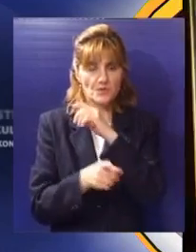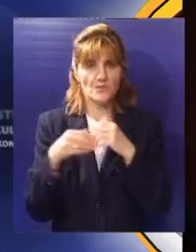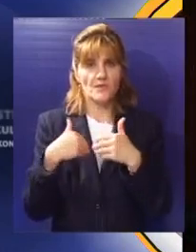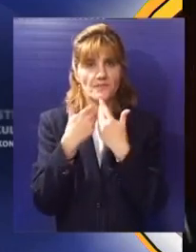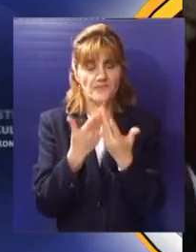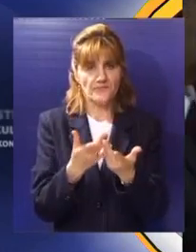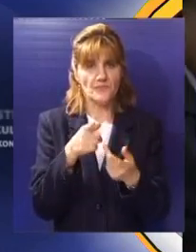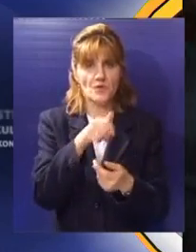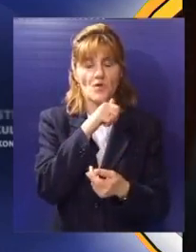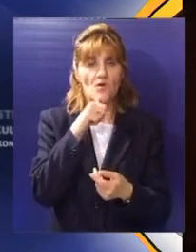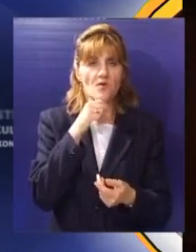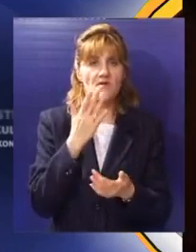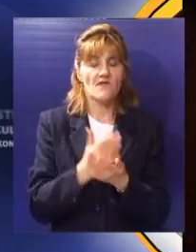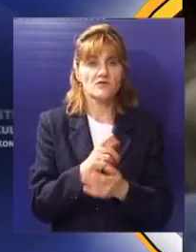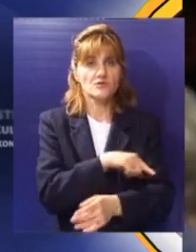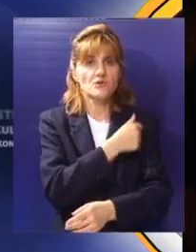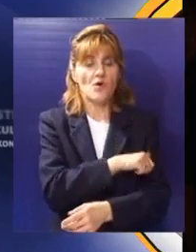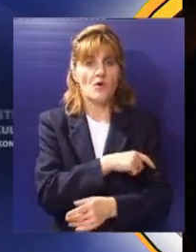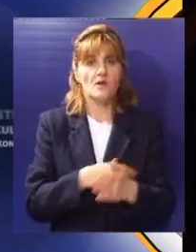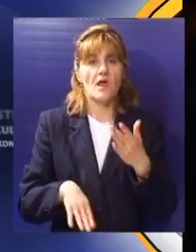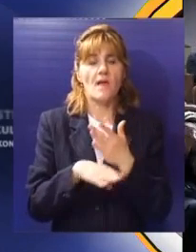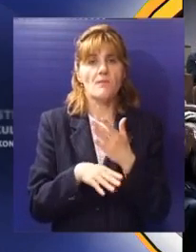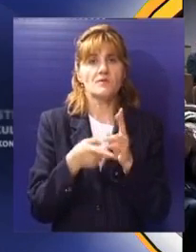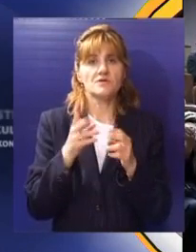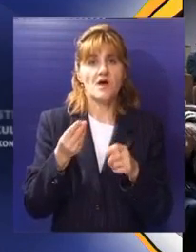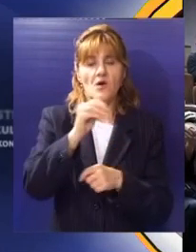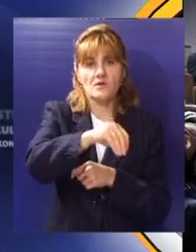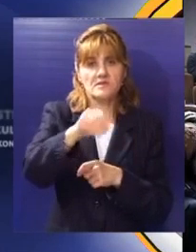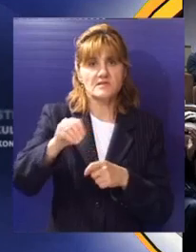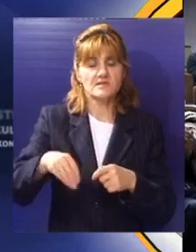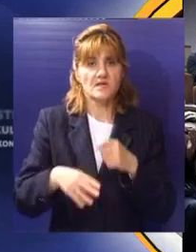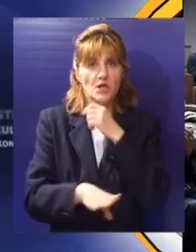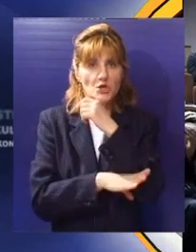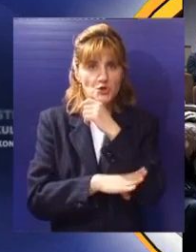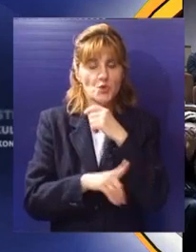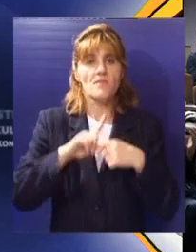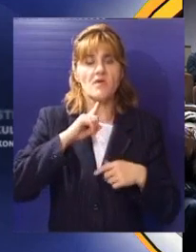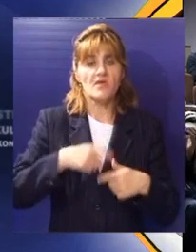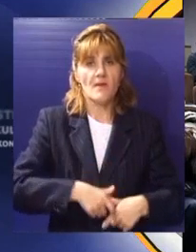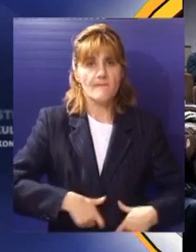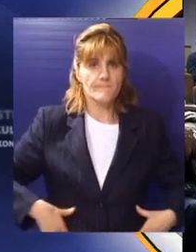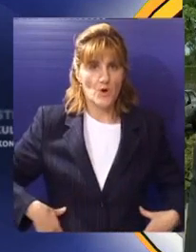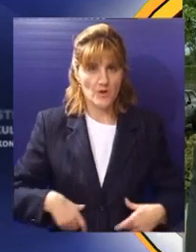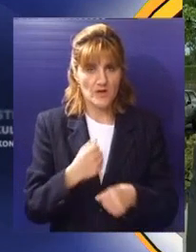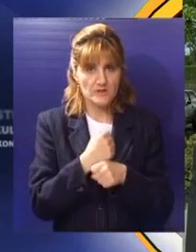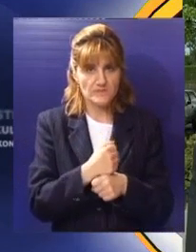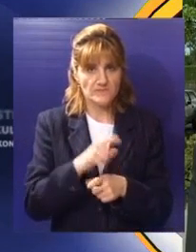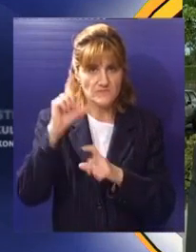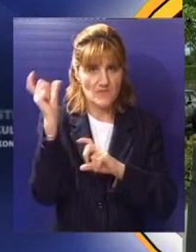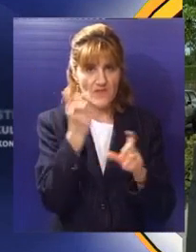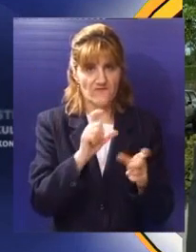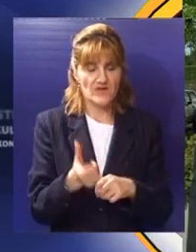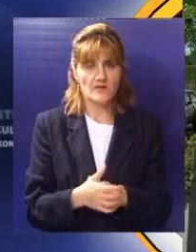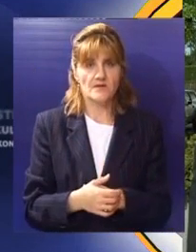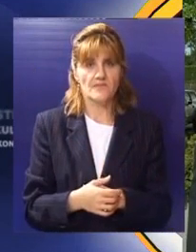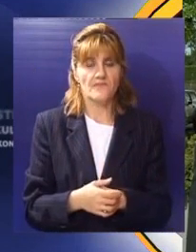grana. Gorani su proteklih pola veka radili na pošumljavanju zemlje i podizanju vetrozaštitnih pojeseva. Ti ljudi koji su proizveli